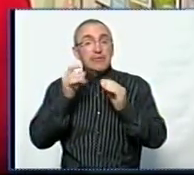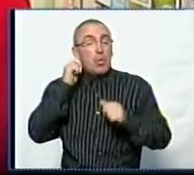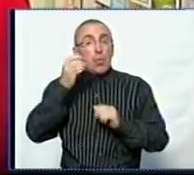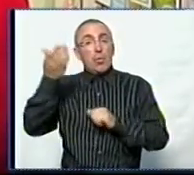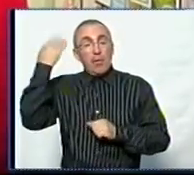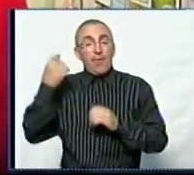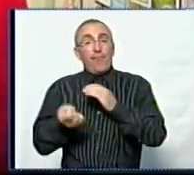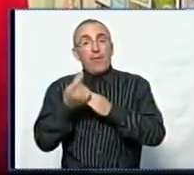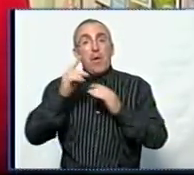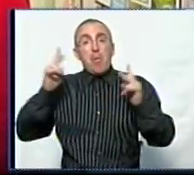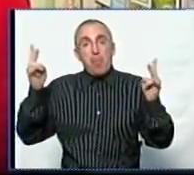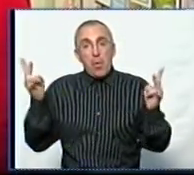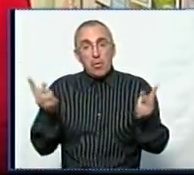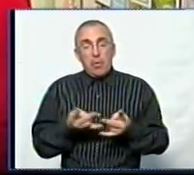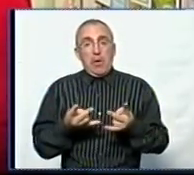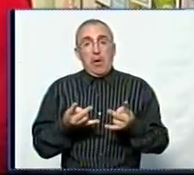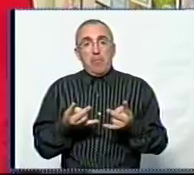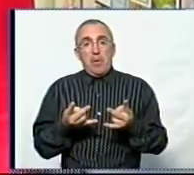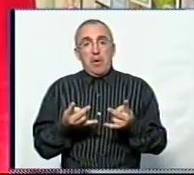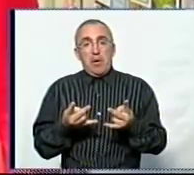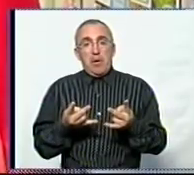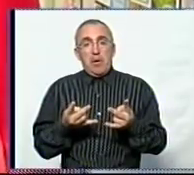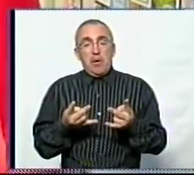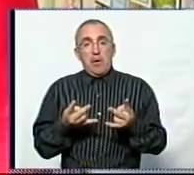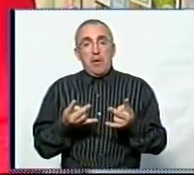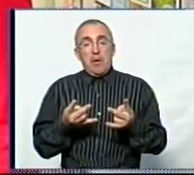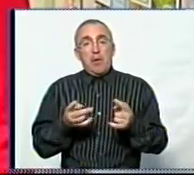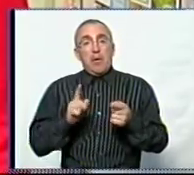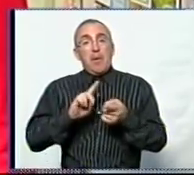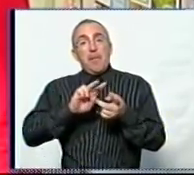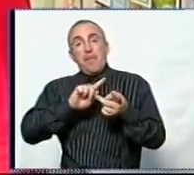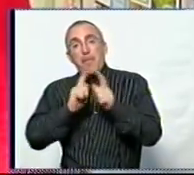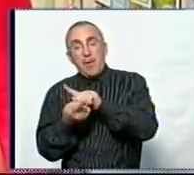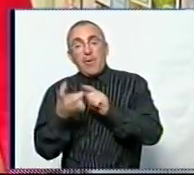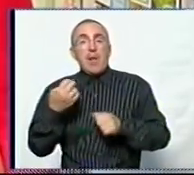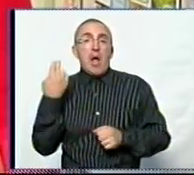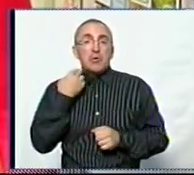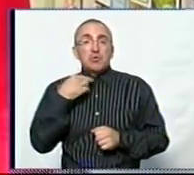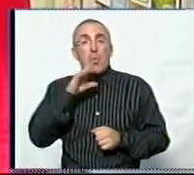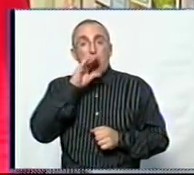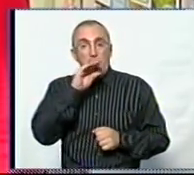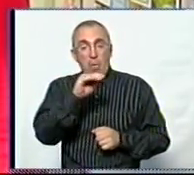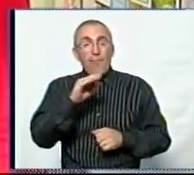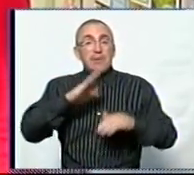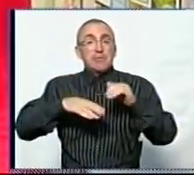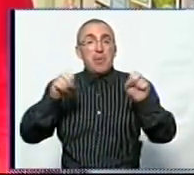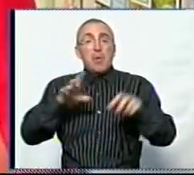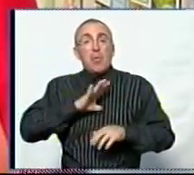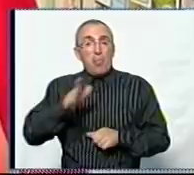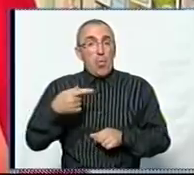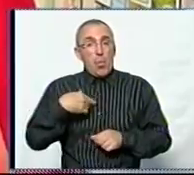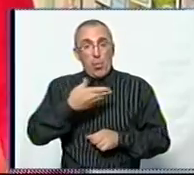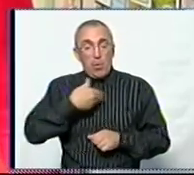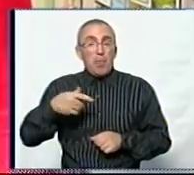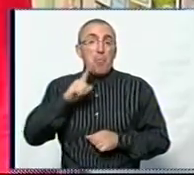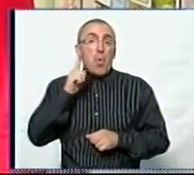виникла така потреба перевести школу на англійську мову. Спеціаліста в нас не було дипломованого. От